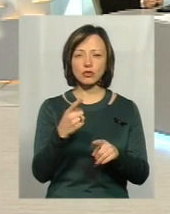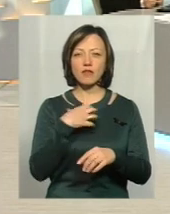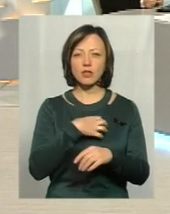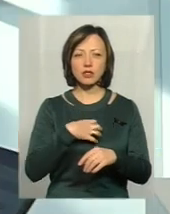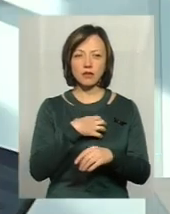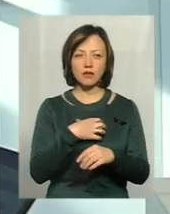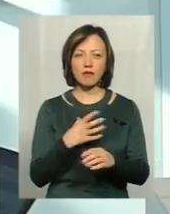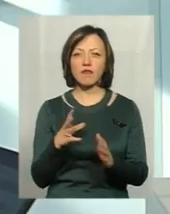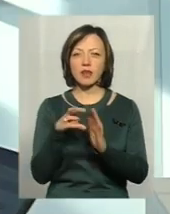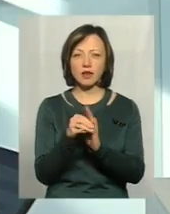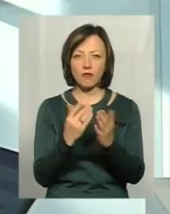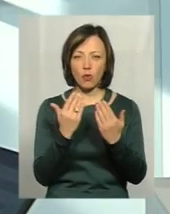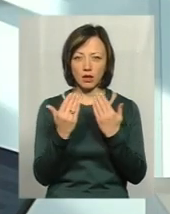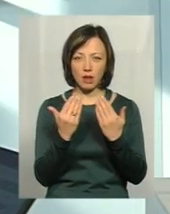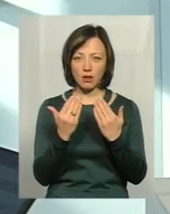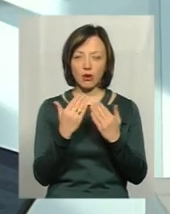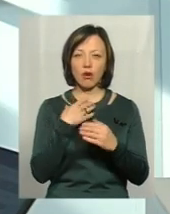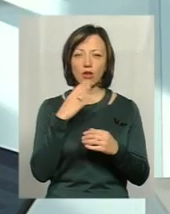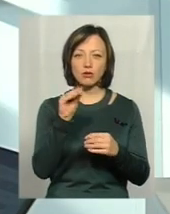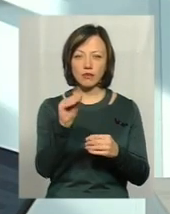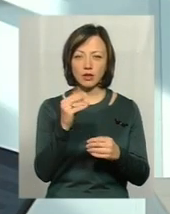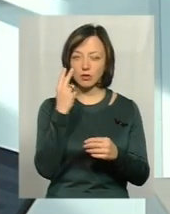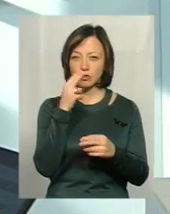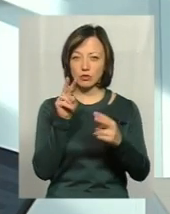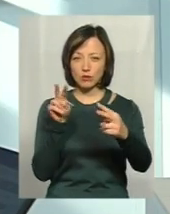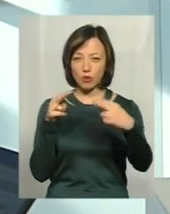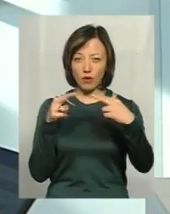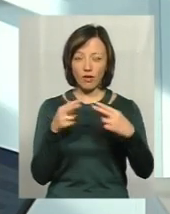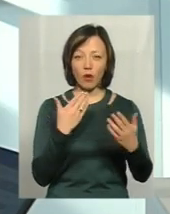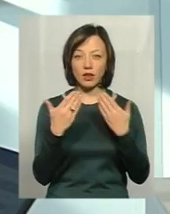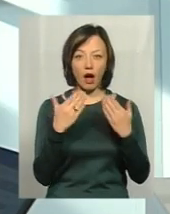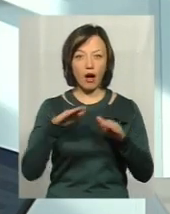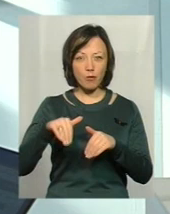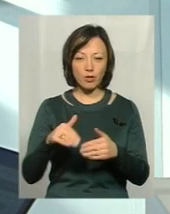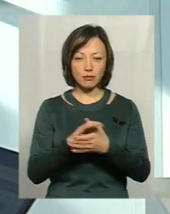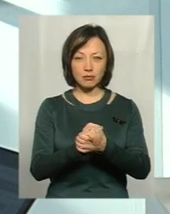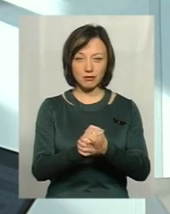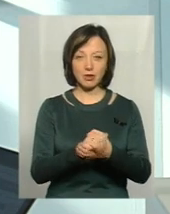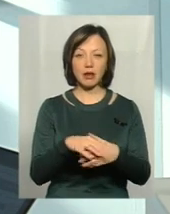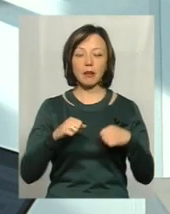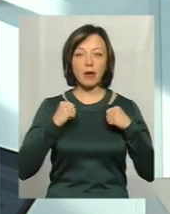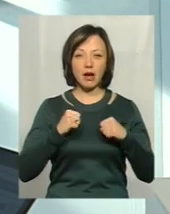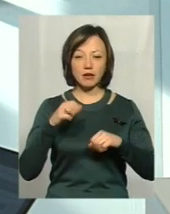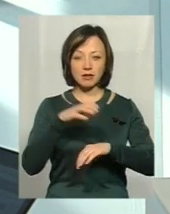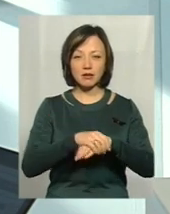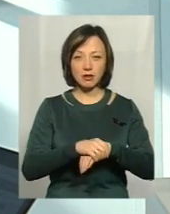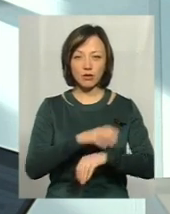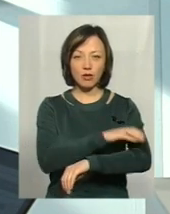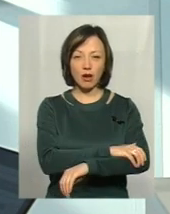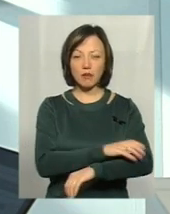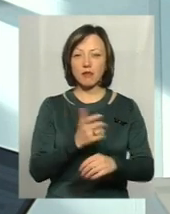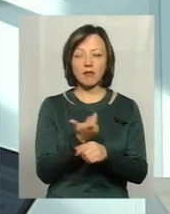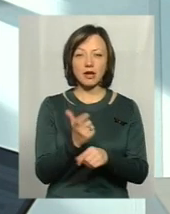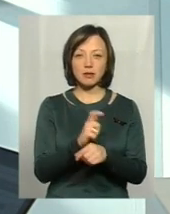важливо війти в контакт, вони в голосовий контакт, в взоровий контакт входять, а потім навіть в тактильний, тобто вони намагаються зачіпати вас руками,